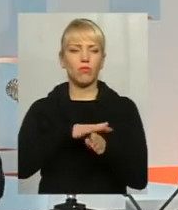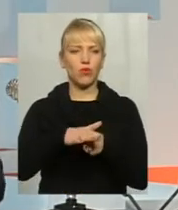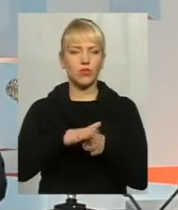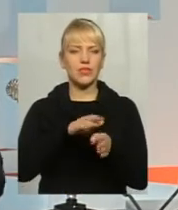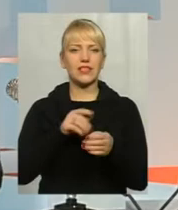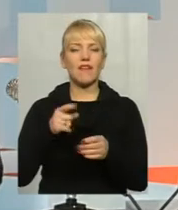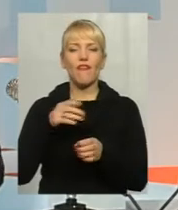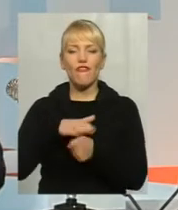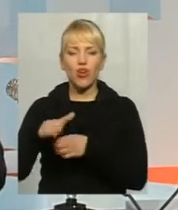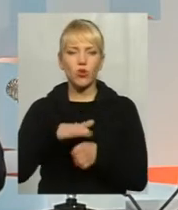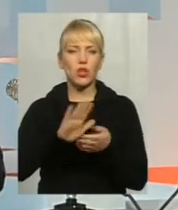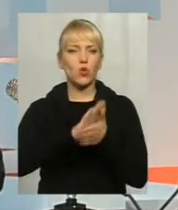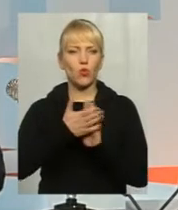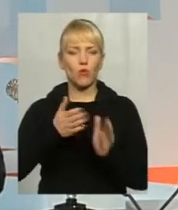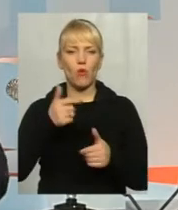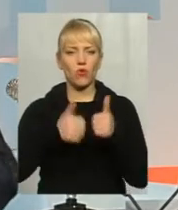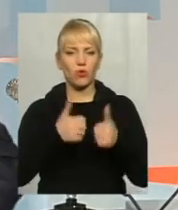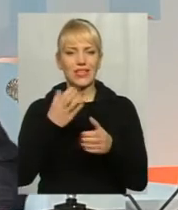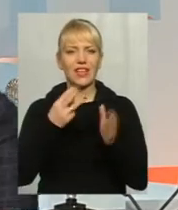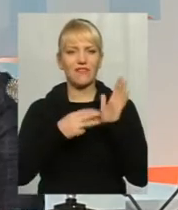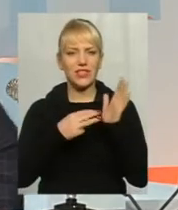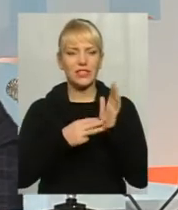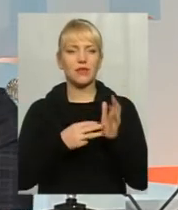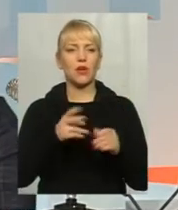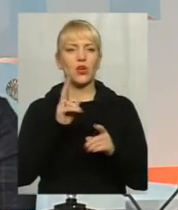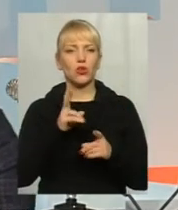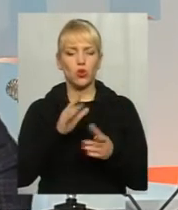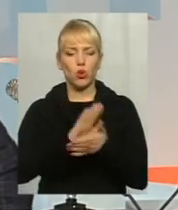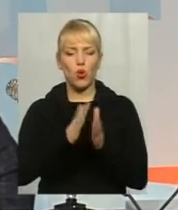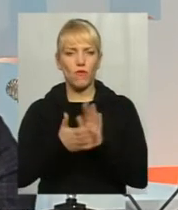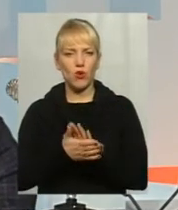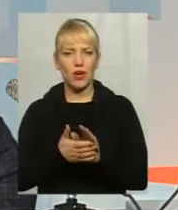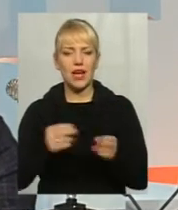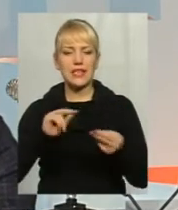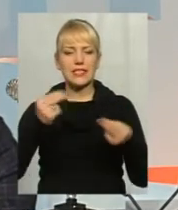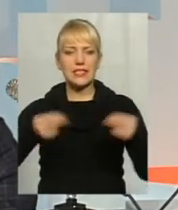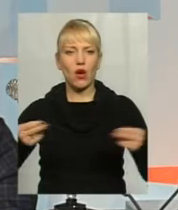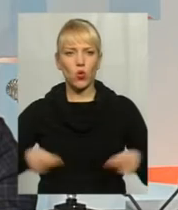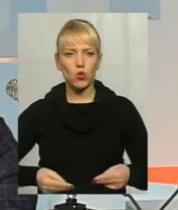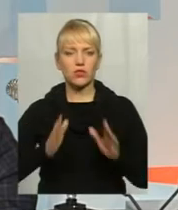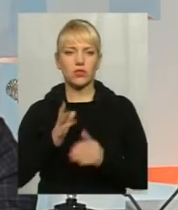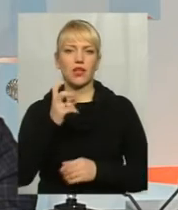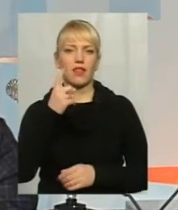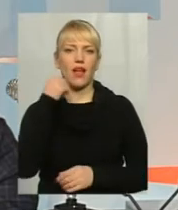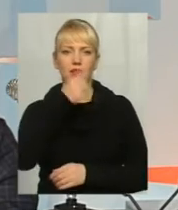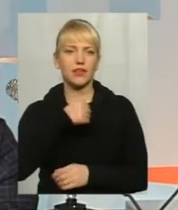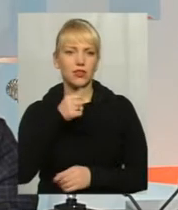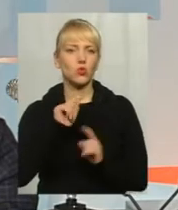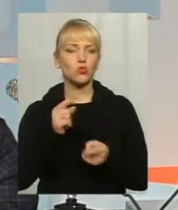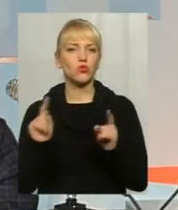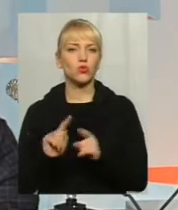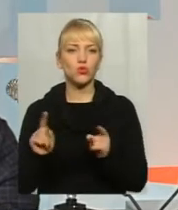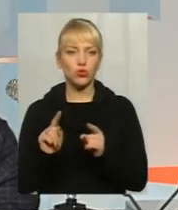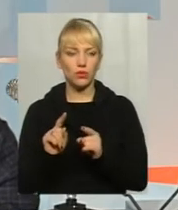конкурсу. Є 8 конкурсів, по яких договора заключені тільки на рік. Тому що,